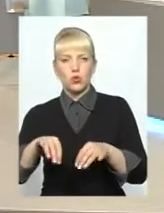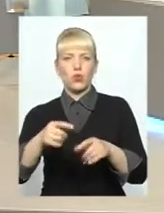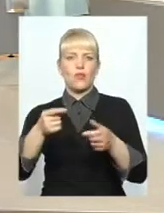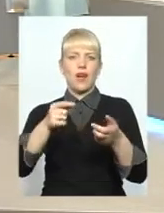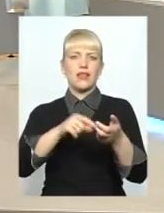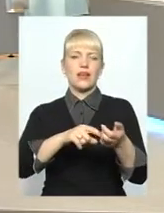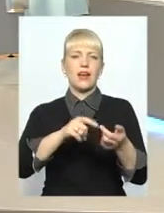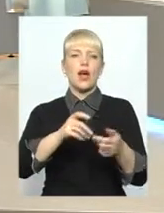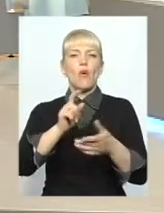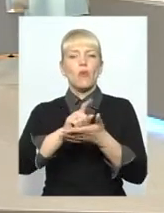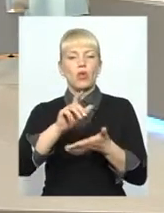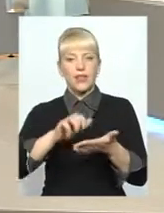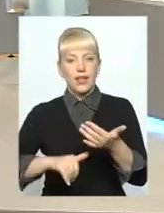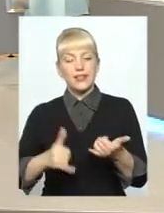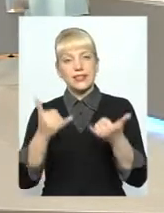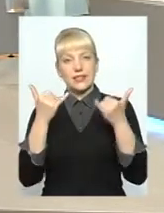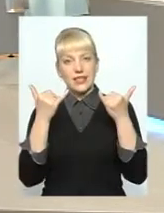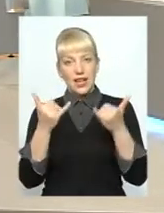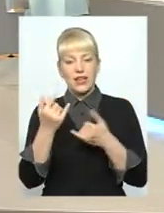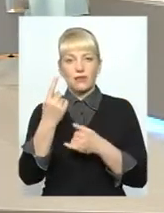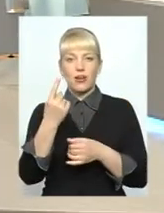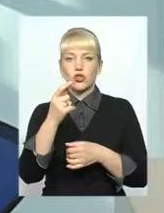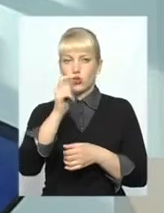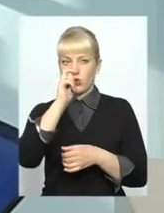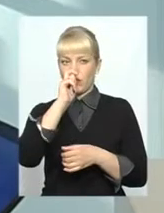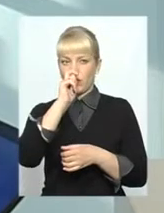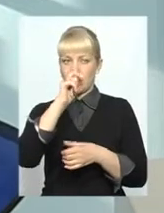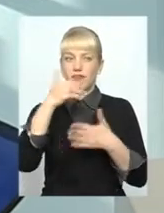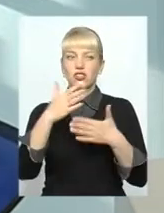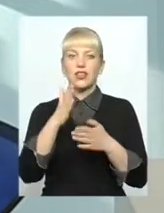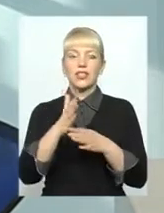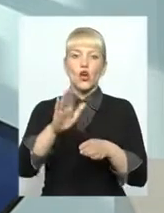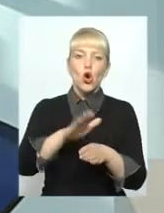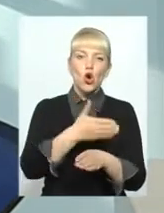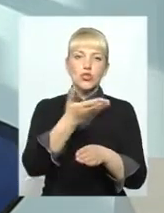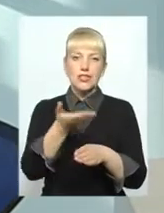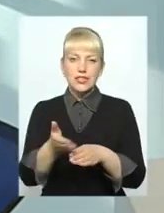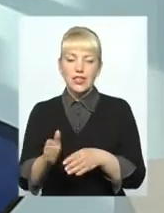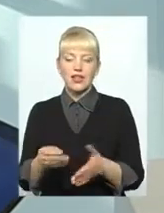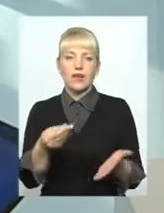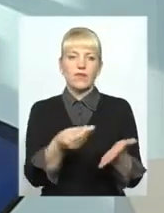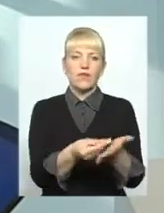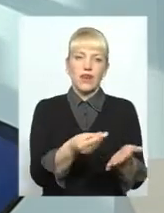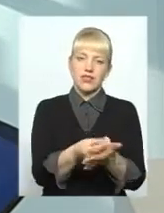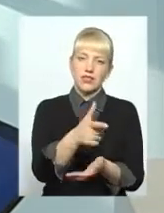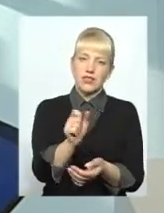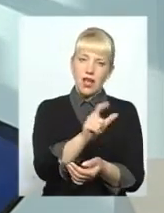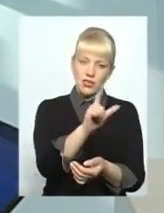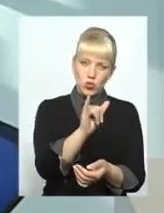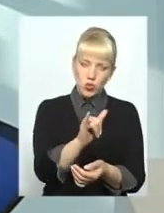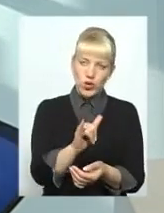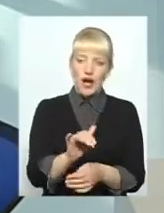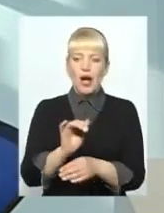На даний час, 1 квітня, є розділення, тобто вартість газу і послуг на